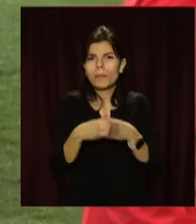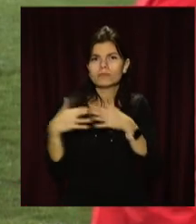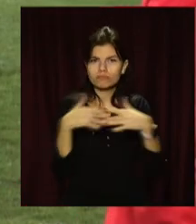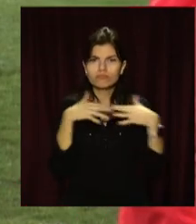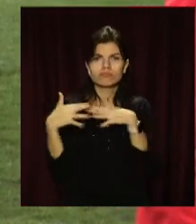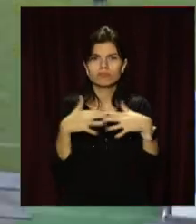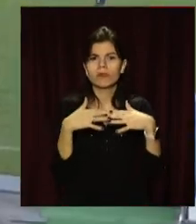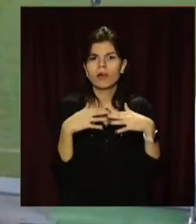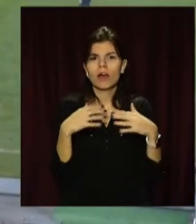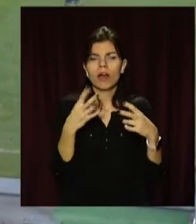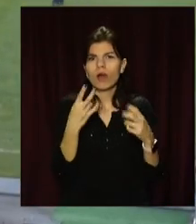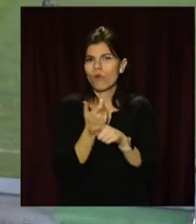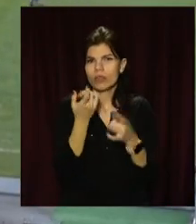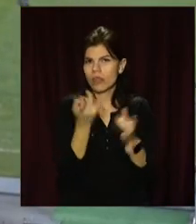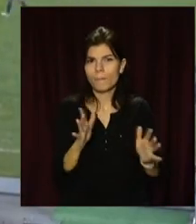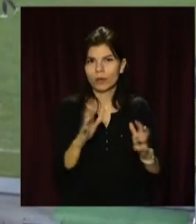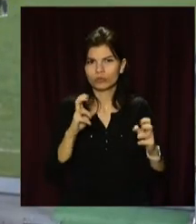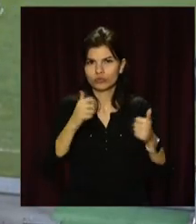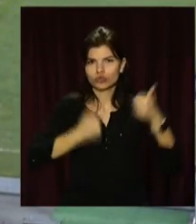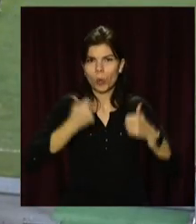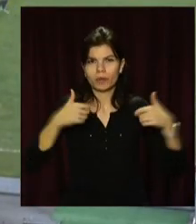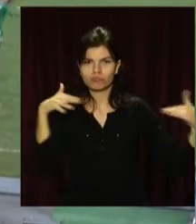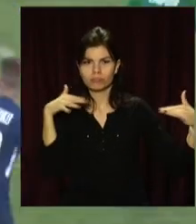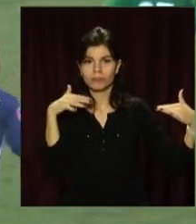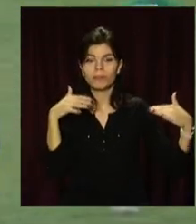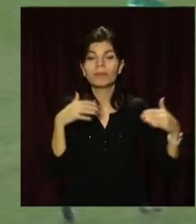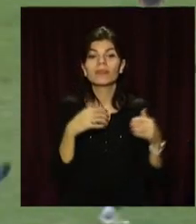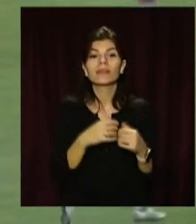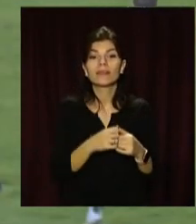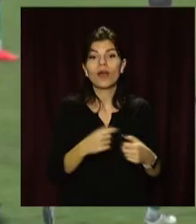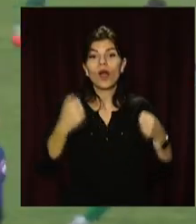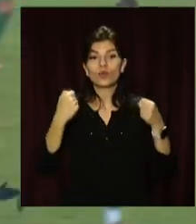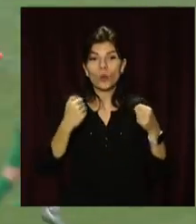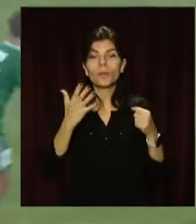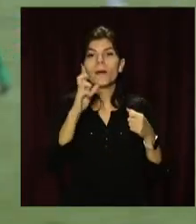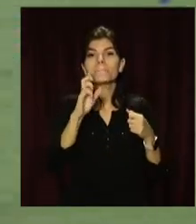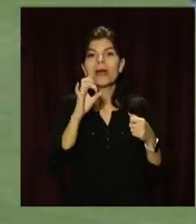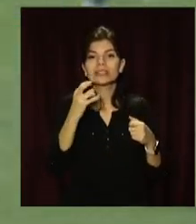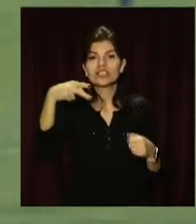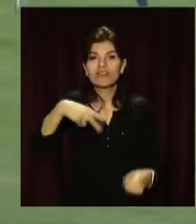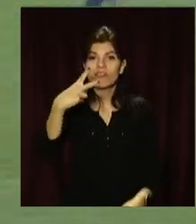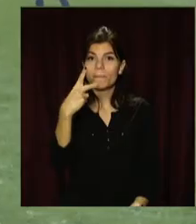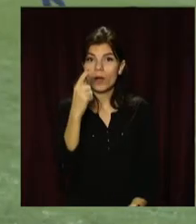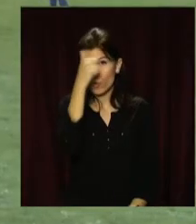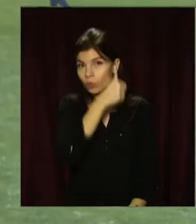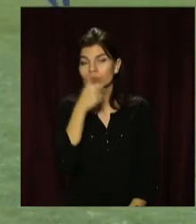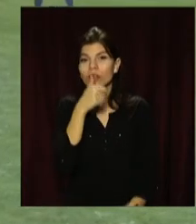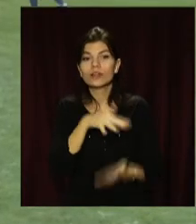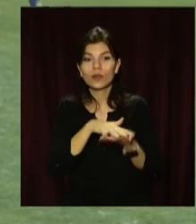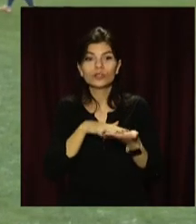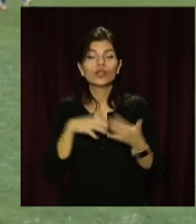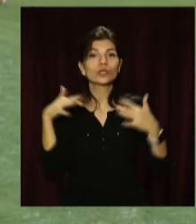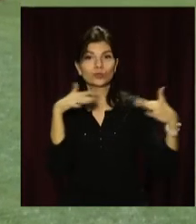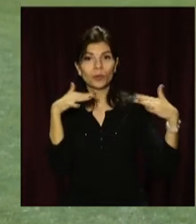дуже непростого суперника. Матчі однієї четвертого фіналу Кубку України пройдуть у березні 2021 року. Суперника